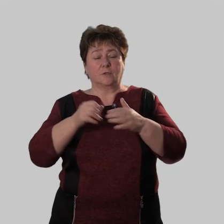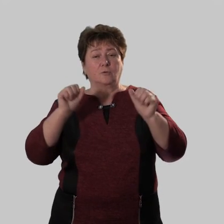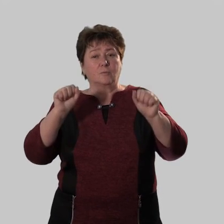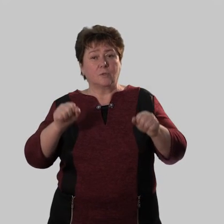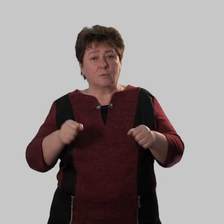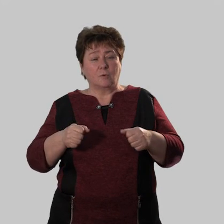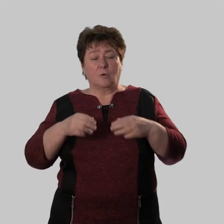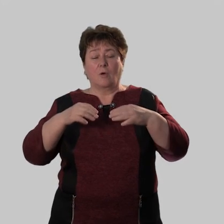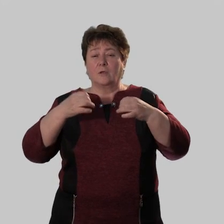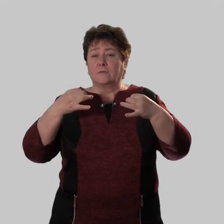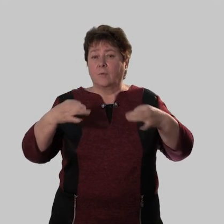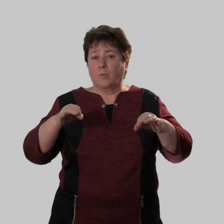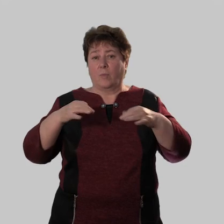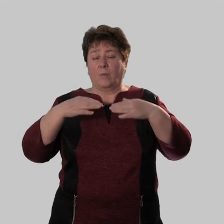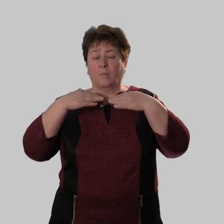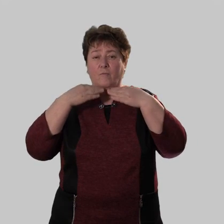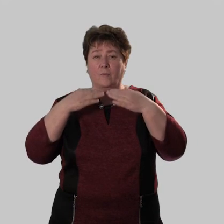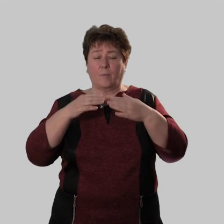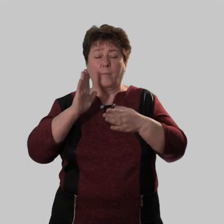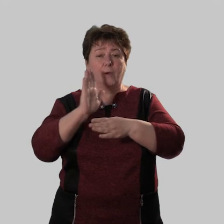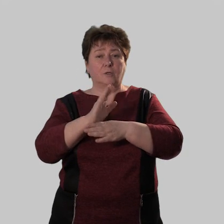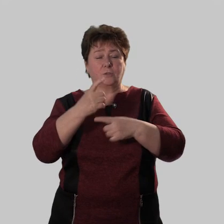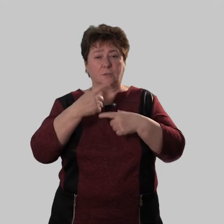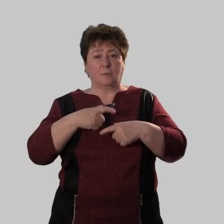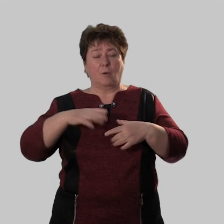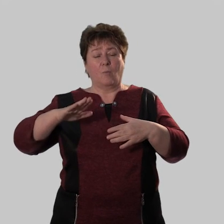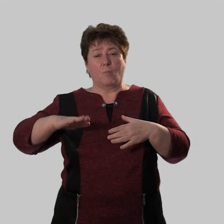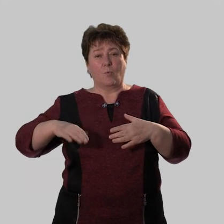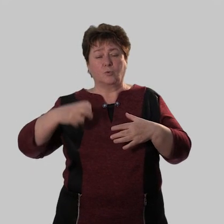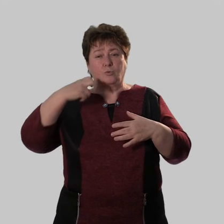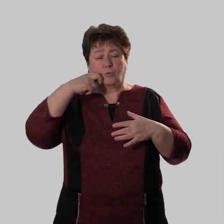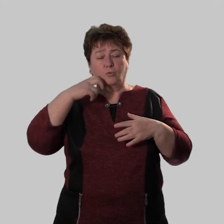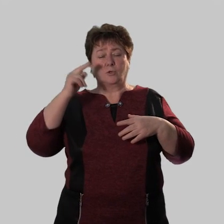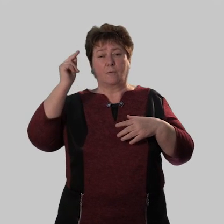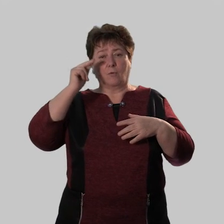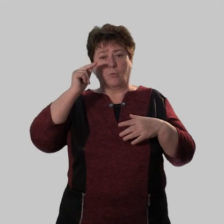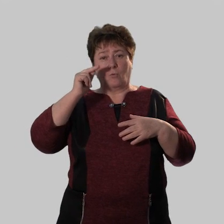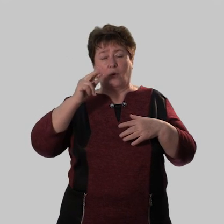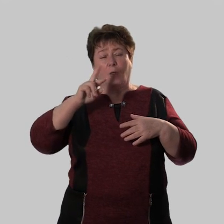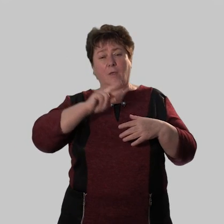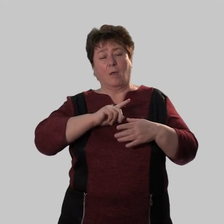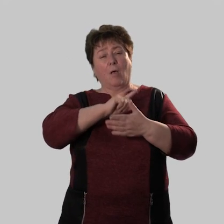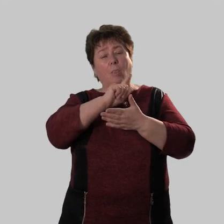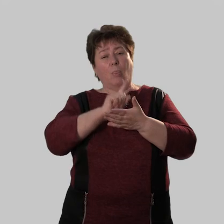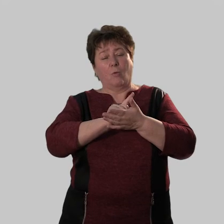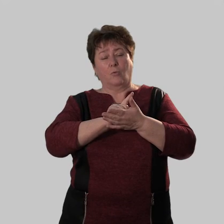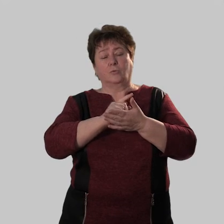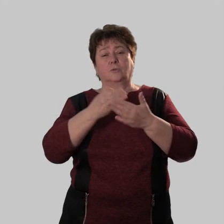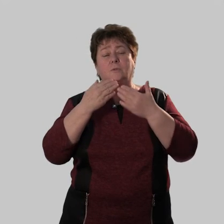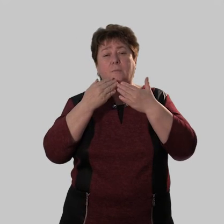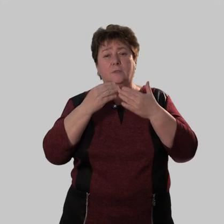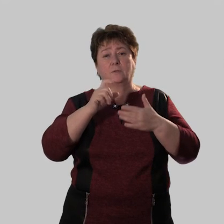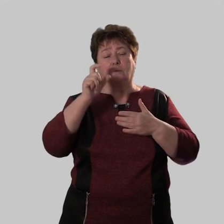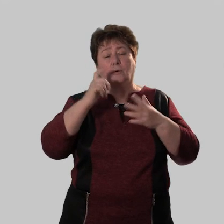способность к произвольному вниманию, прикажите себе. После скучного урока я должен